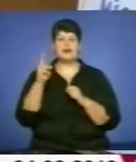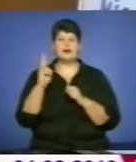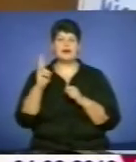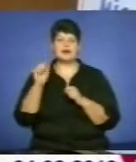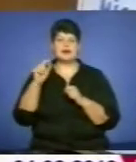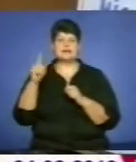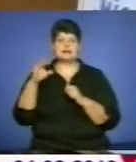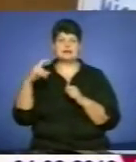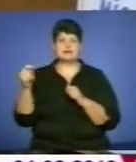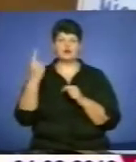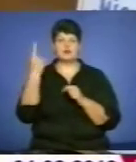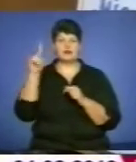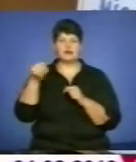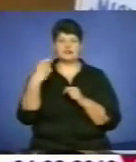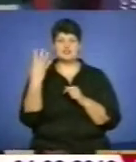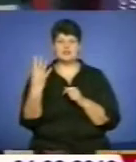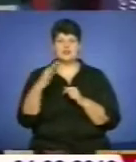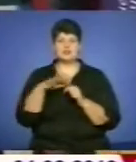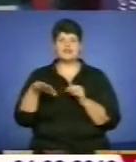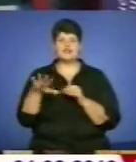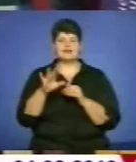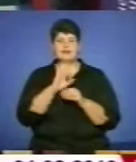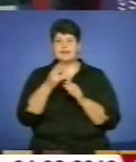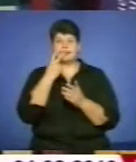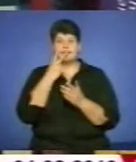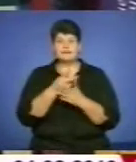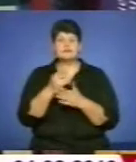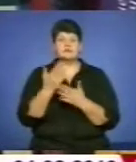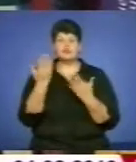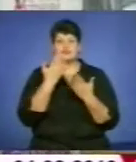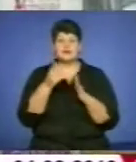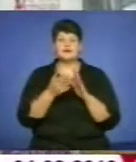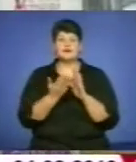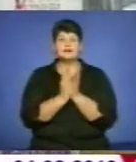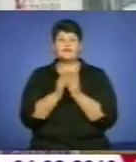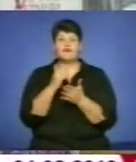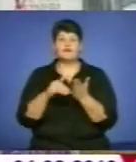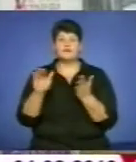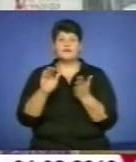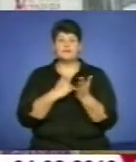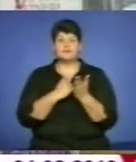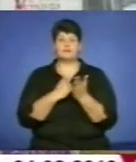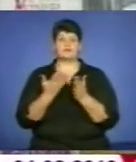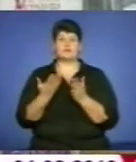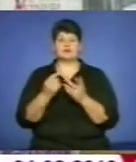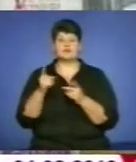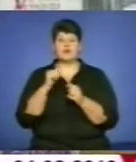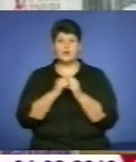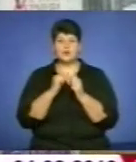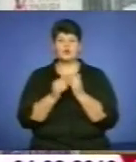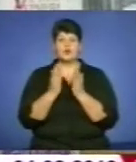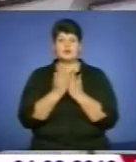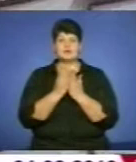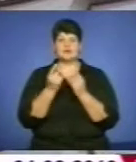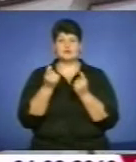Естонії чверть населення країн не заглядає до книг взагалі. У Бразилії до книг заохочують в'язнів. За кожну прочитану